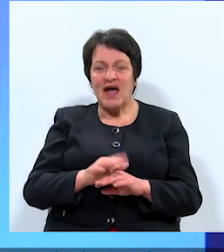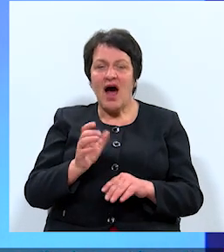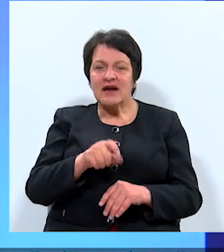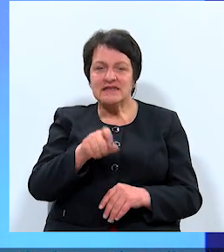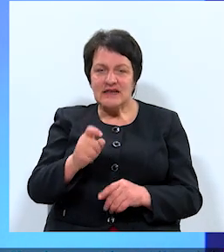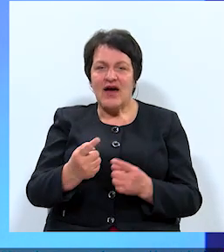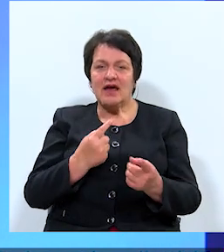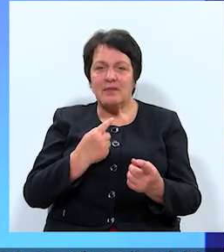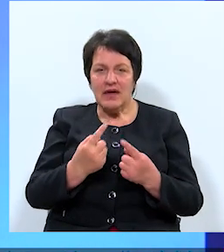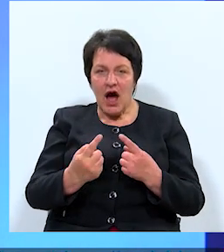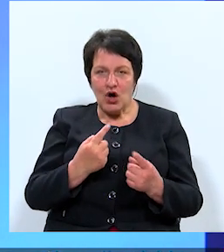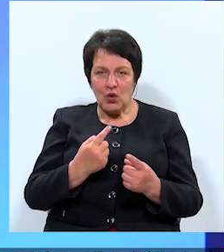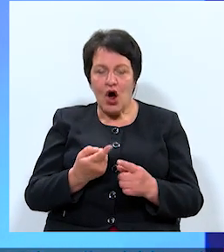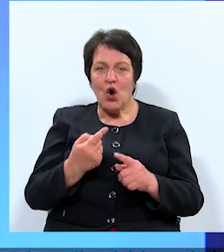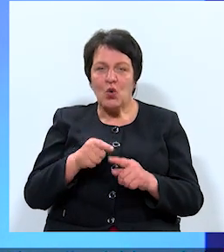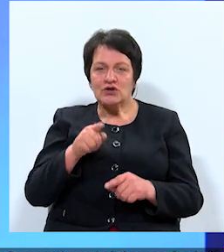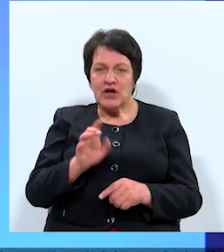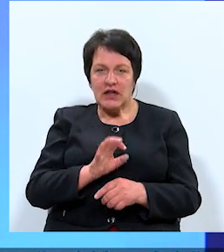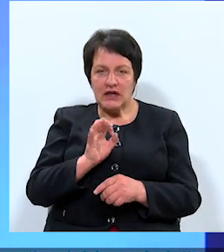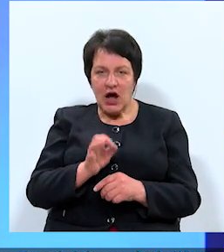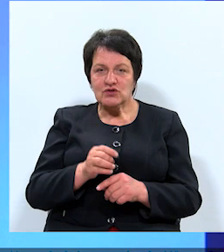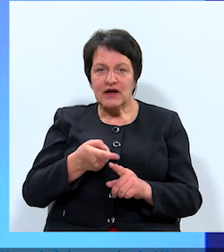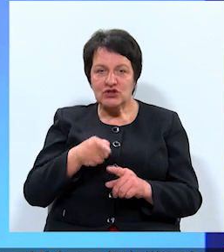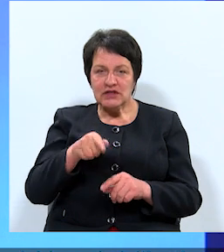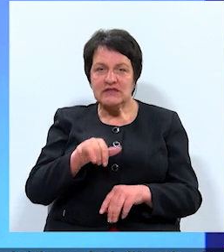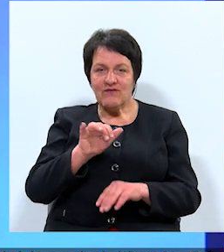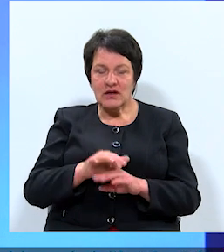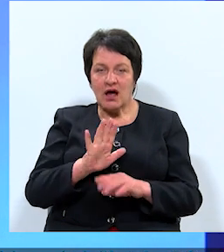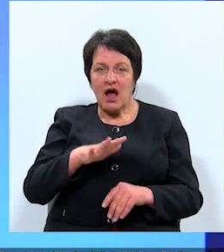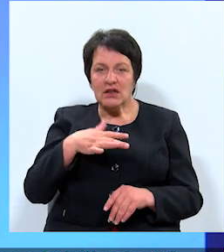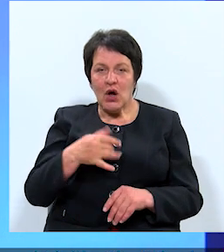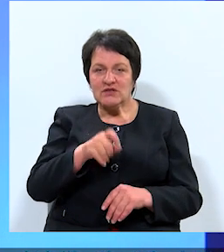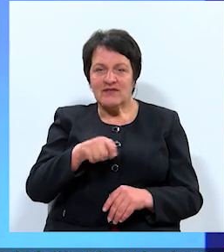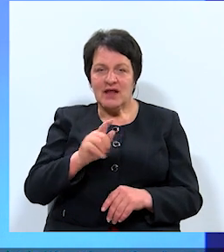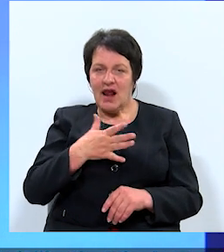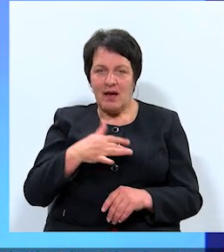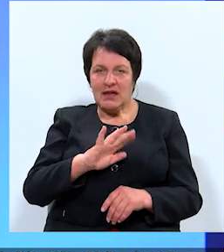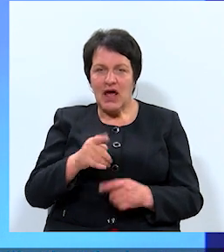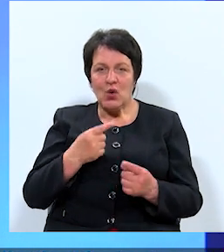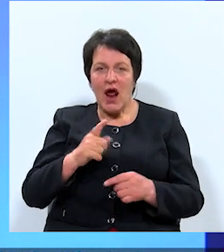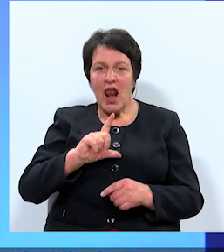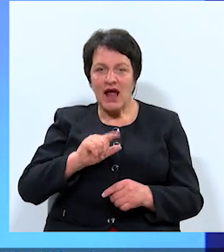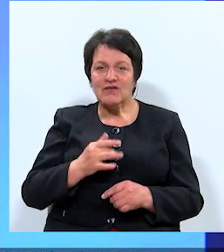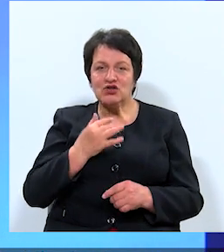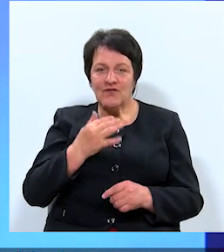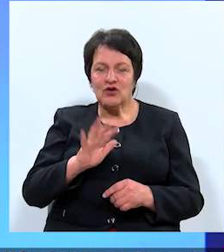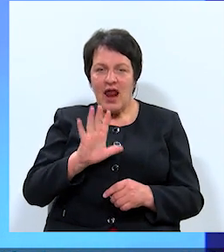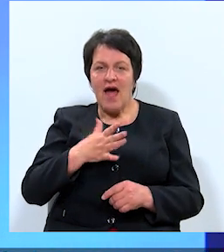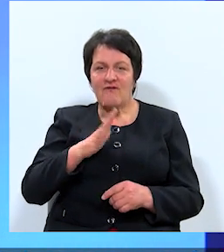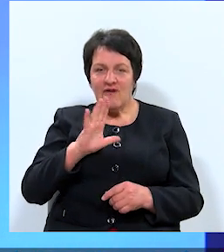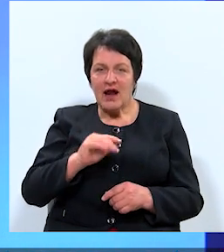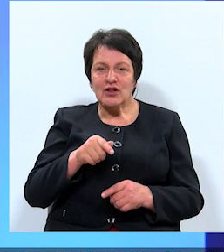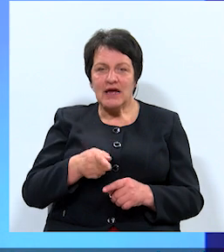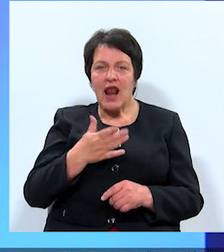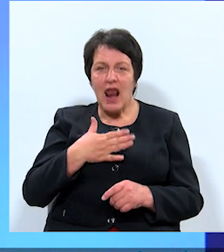jārunā. Protams, šeit ir jāuzsver arī šis faktors, ka daudzi cilvēki tik labi nerunā Latviešu valodā, lai varētu cik